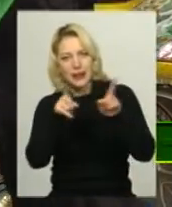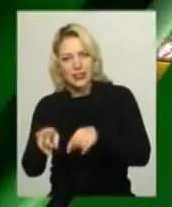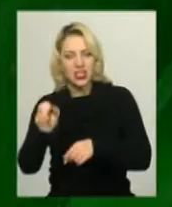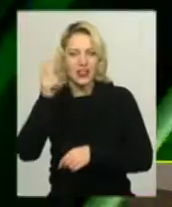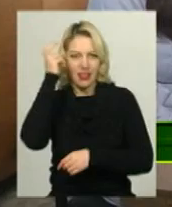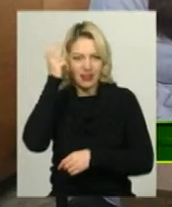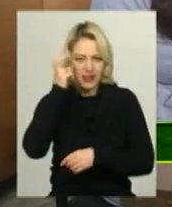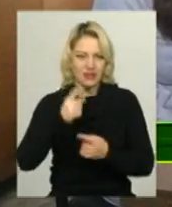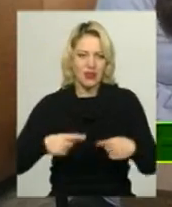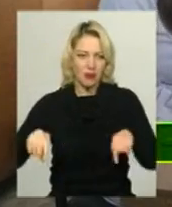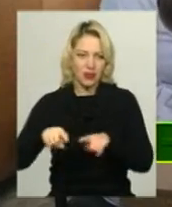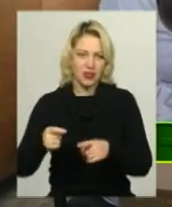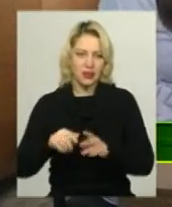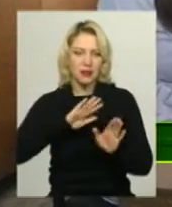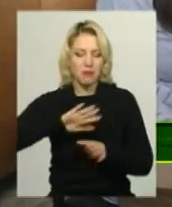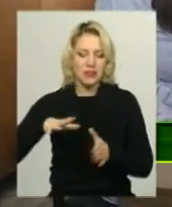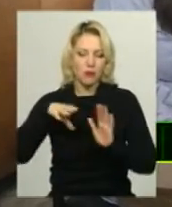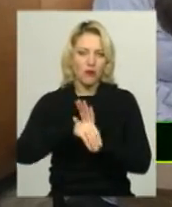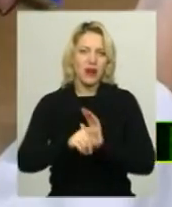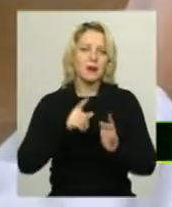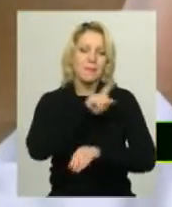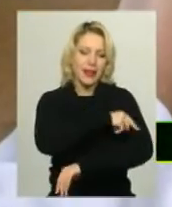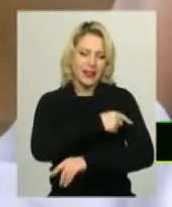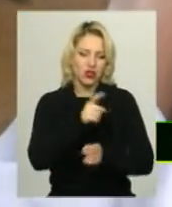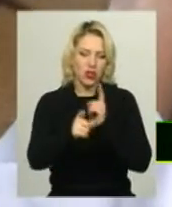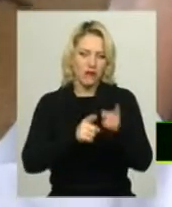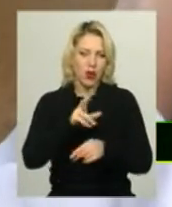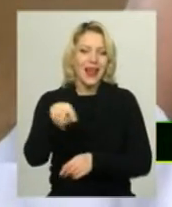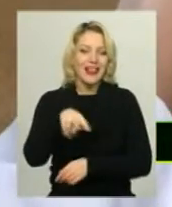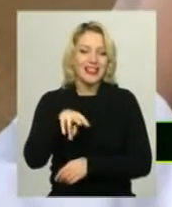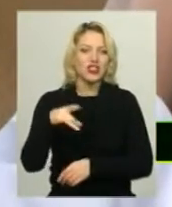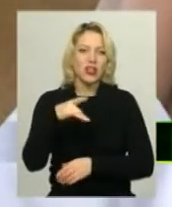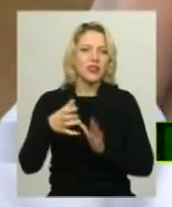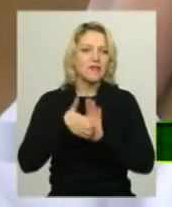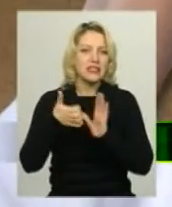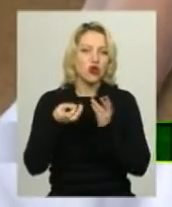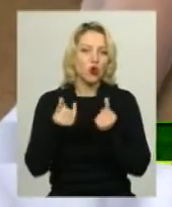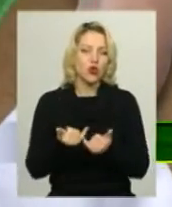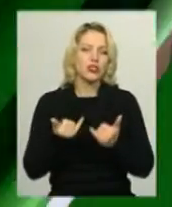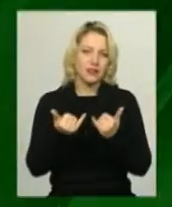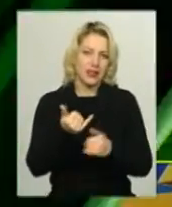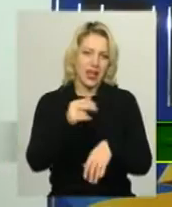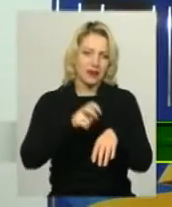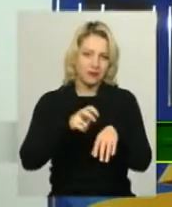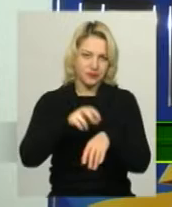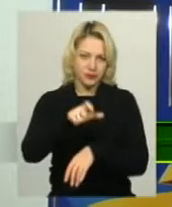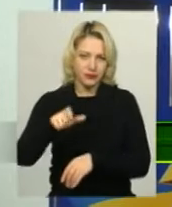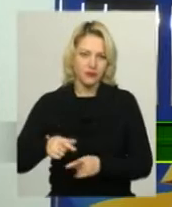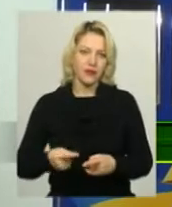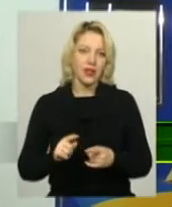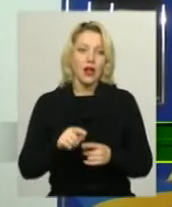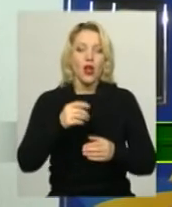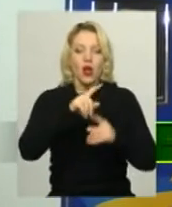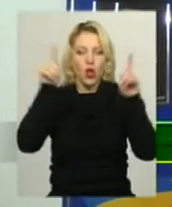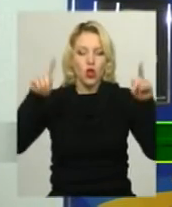Музика Після впровадження медичної реформи у Литичівському районі не вистачає коштів на зоробітню платню фельдшерам. Дошку